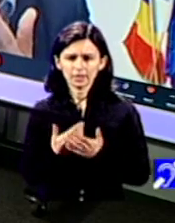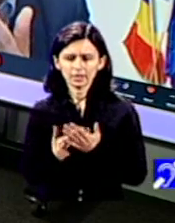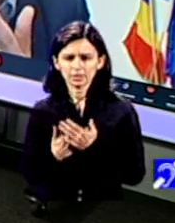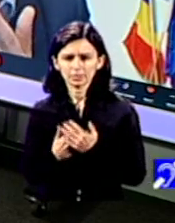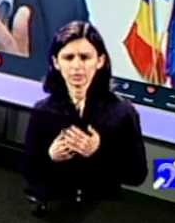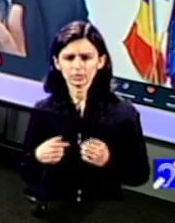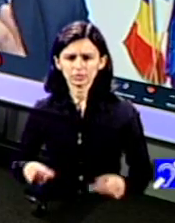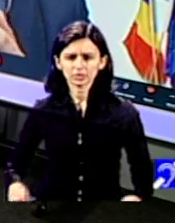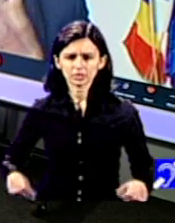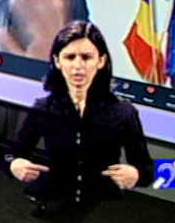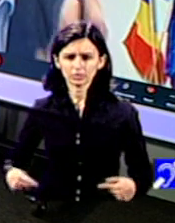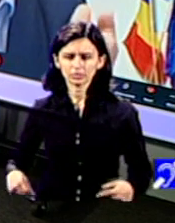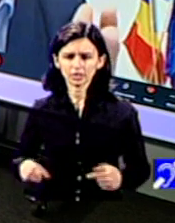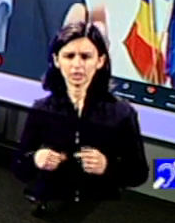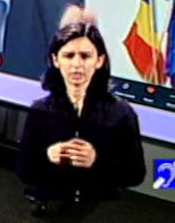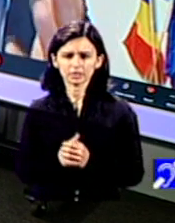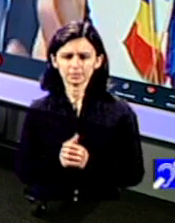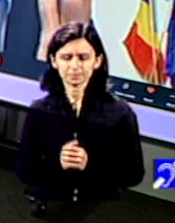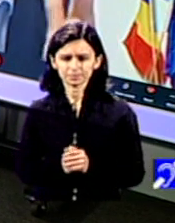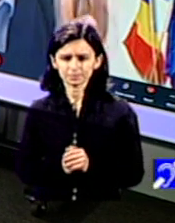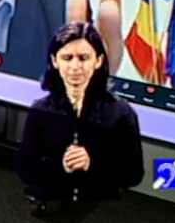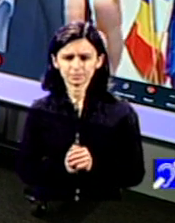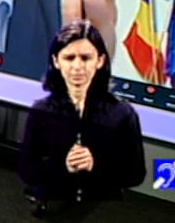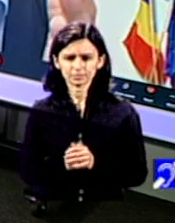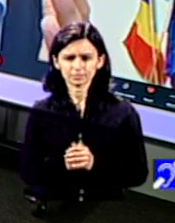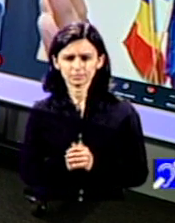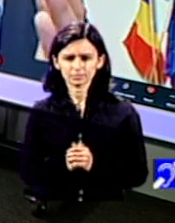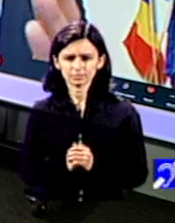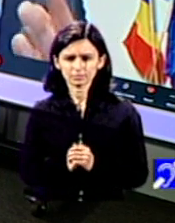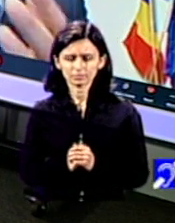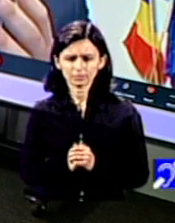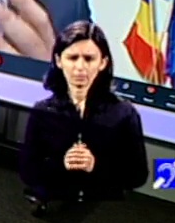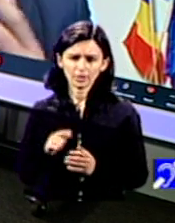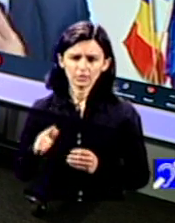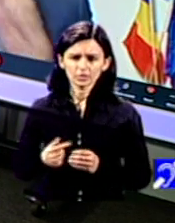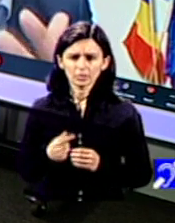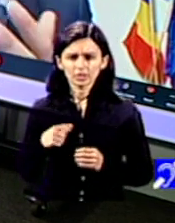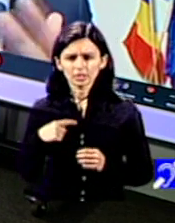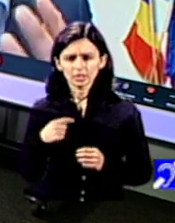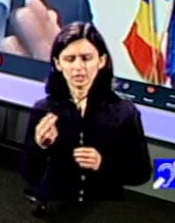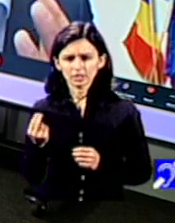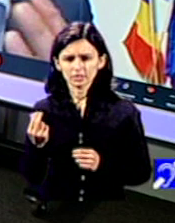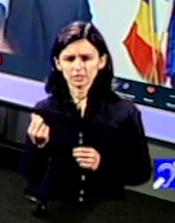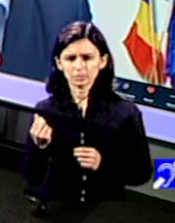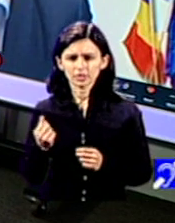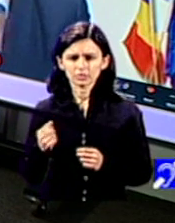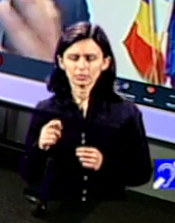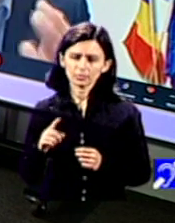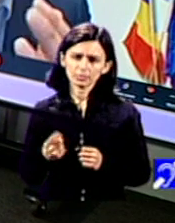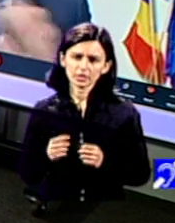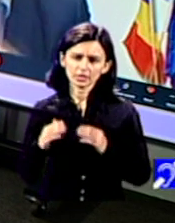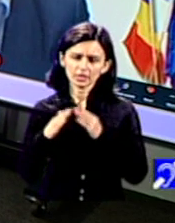fotolirulante și cei cu probleme locomotorii exact și într-adevăr poate costă un pic mai mult poate casa de asigurări de